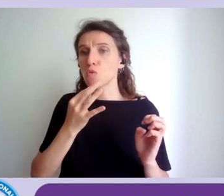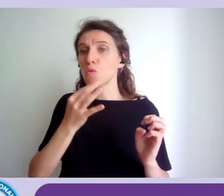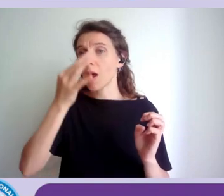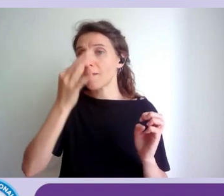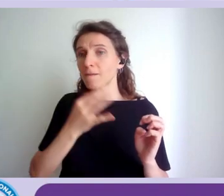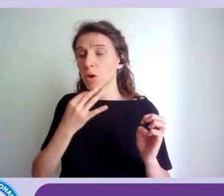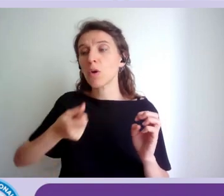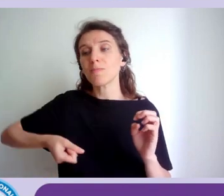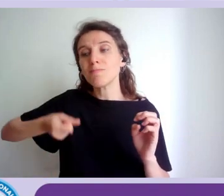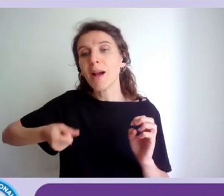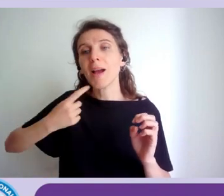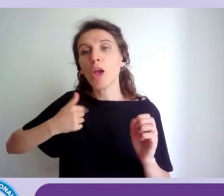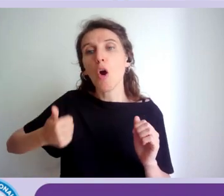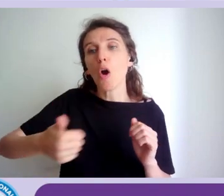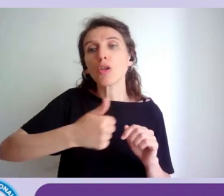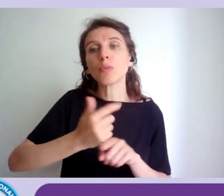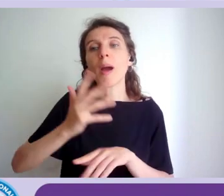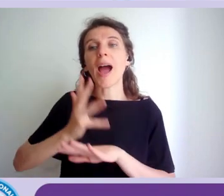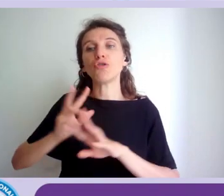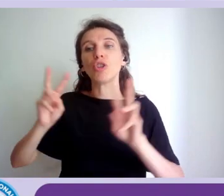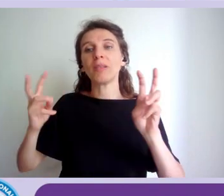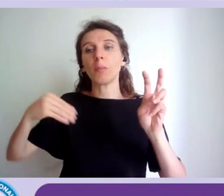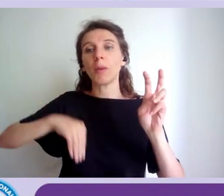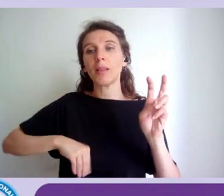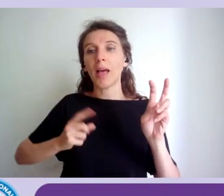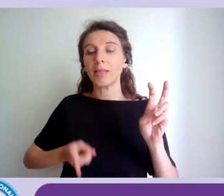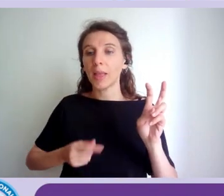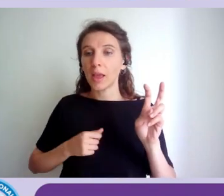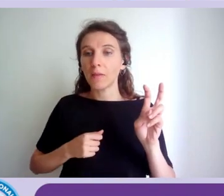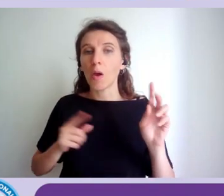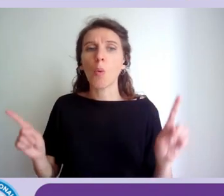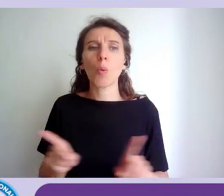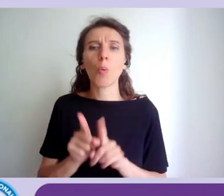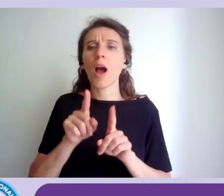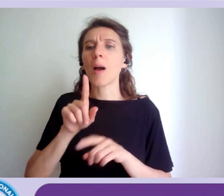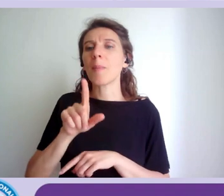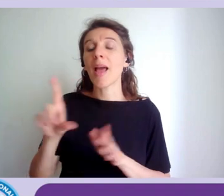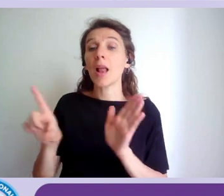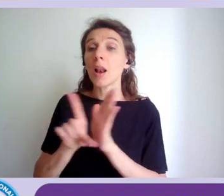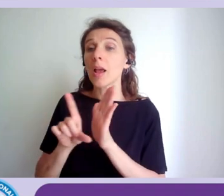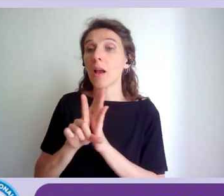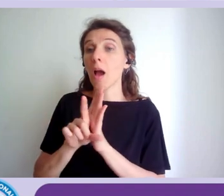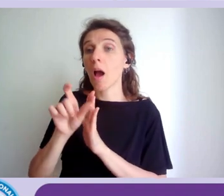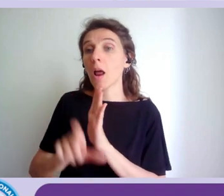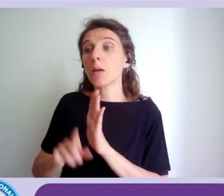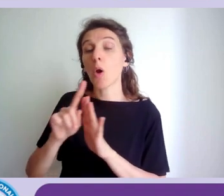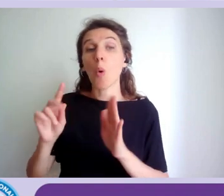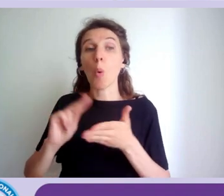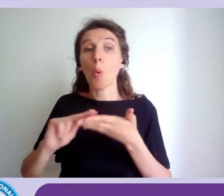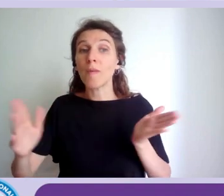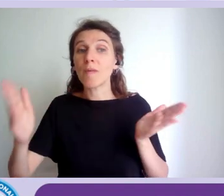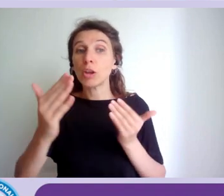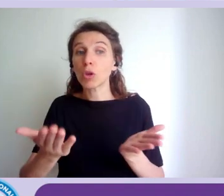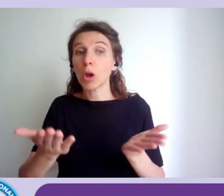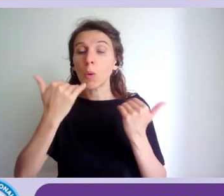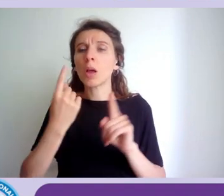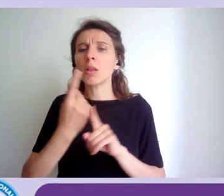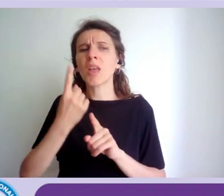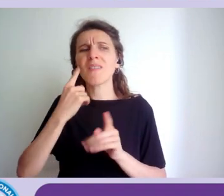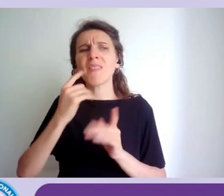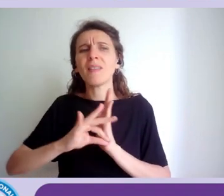piccolo bagaglio di conoscenze in termini accessibilità così come legal ufficio acquisti deve sapere quali sono i vincoli